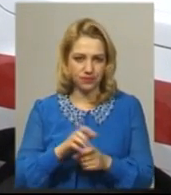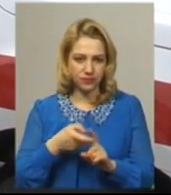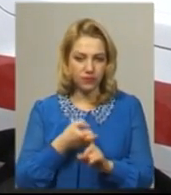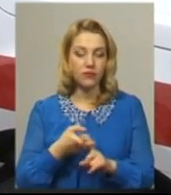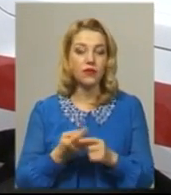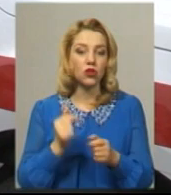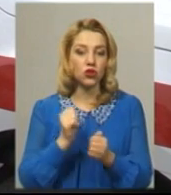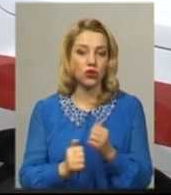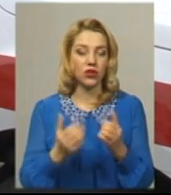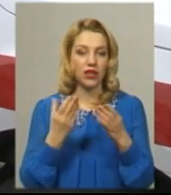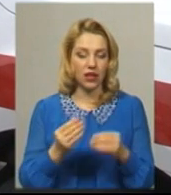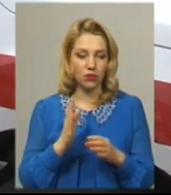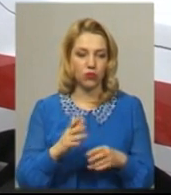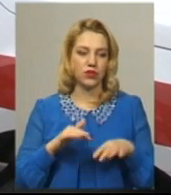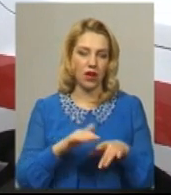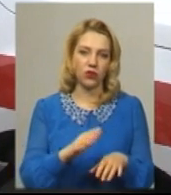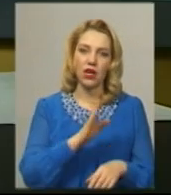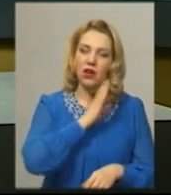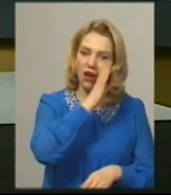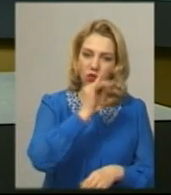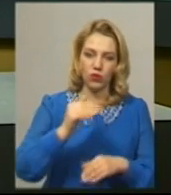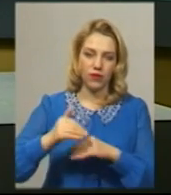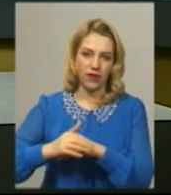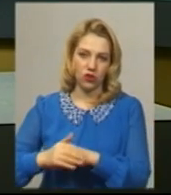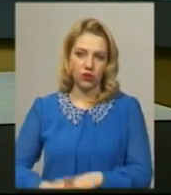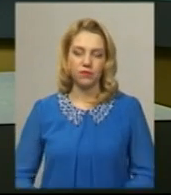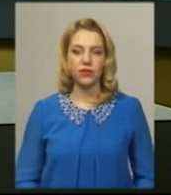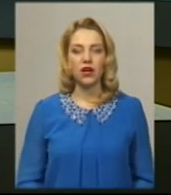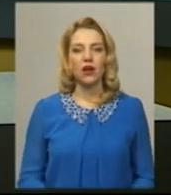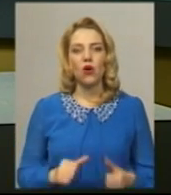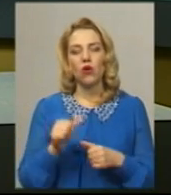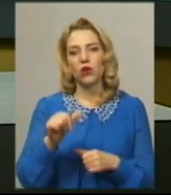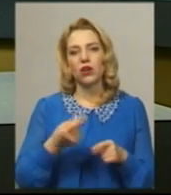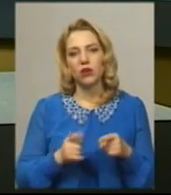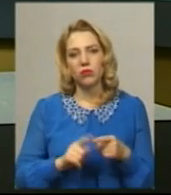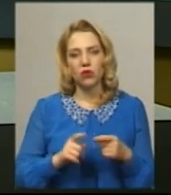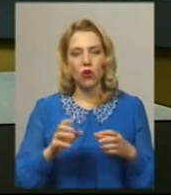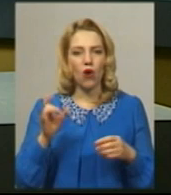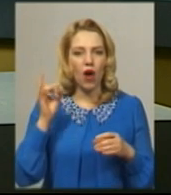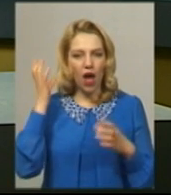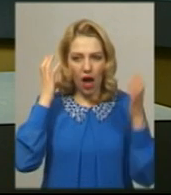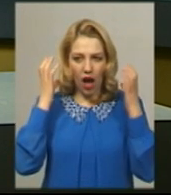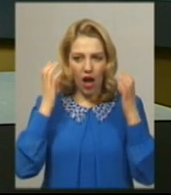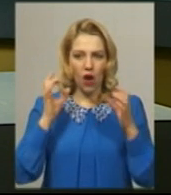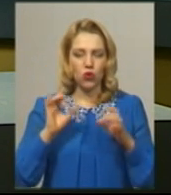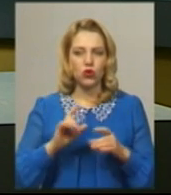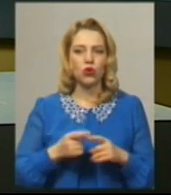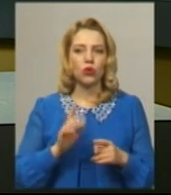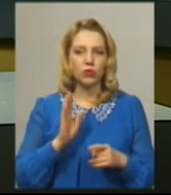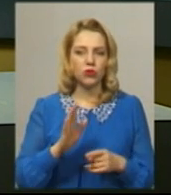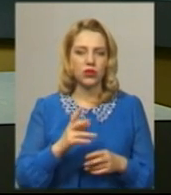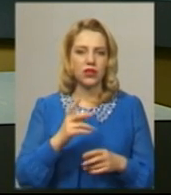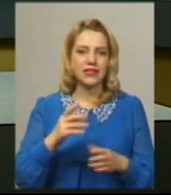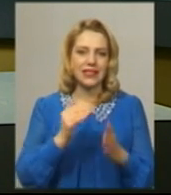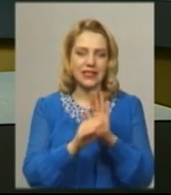проводити щоденно, зранку та вечорі. Крім того, аудіозвертнення ДСНС транслюватиметься системами